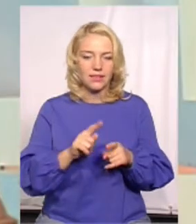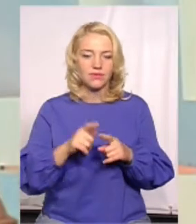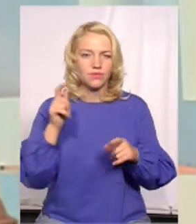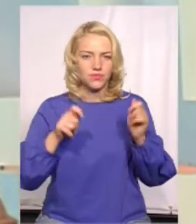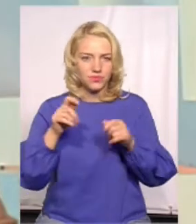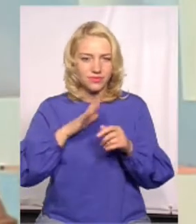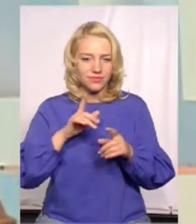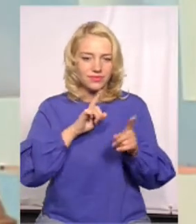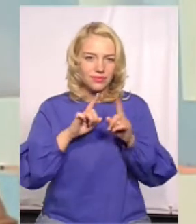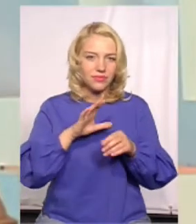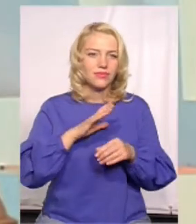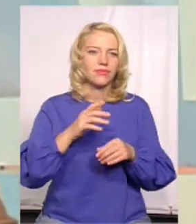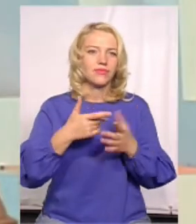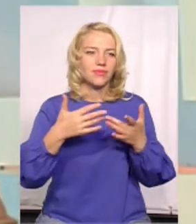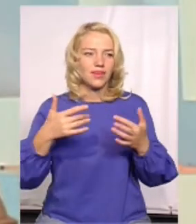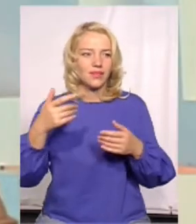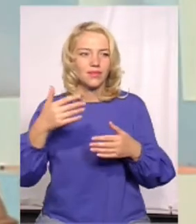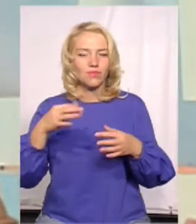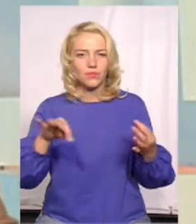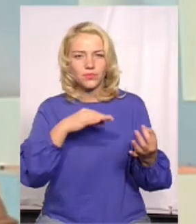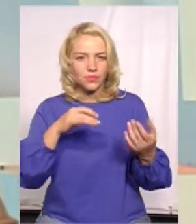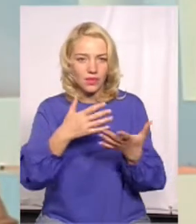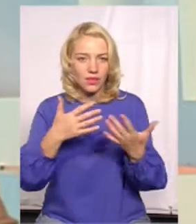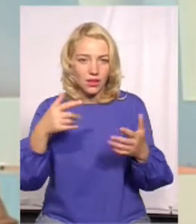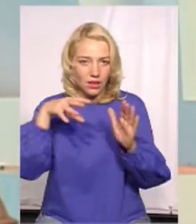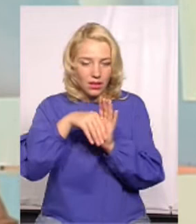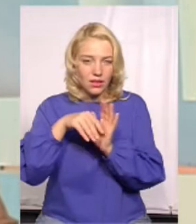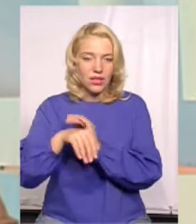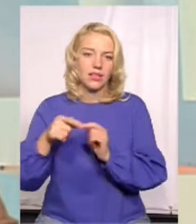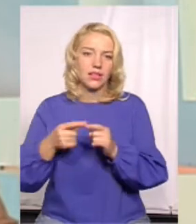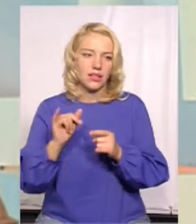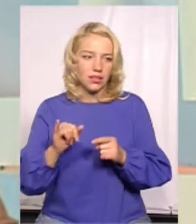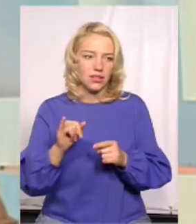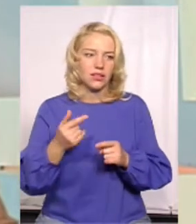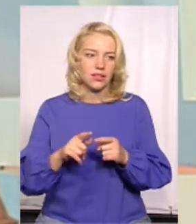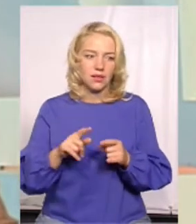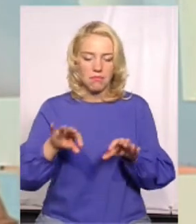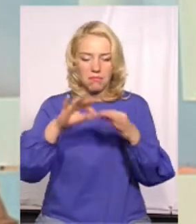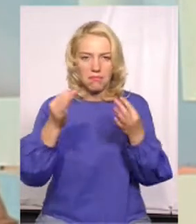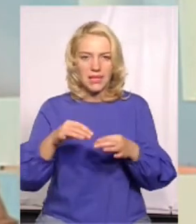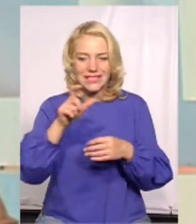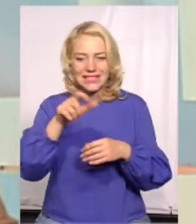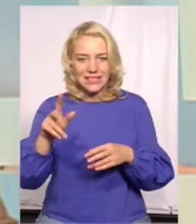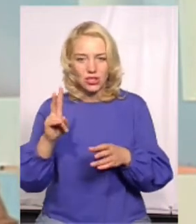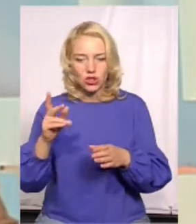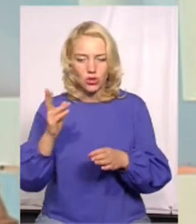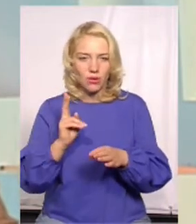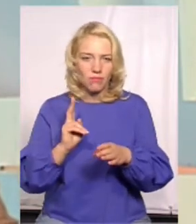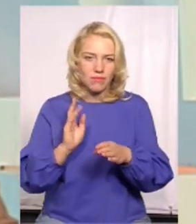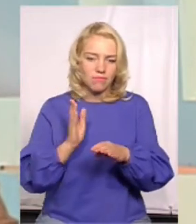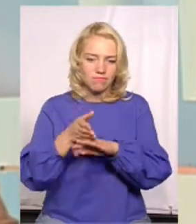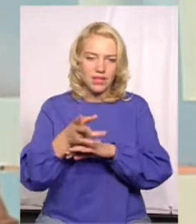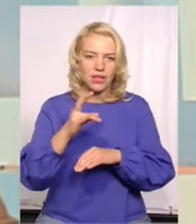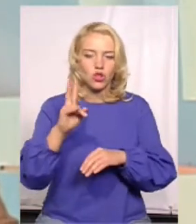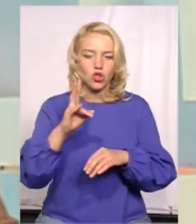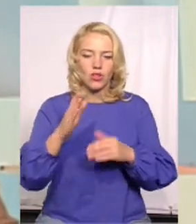планувалося одну із скульптур, яку робили оці, називаємо так, мітці, які там різали-вирізали з